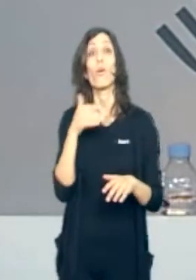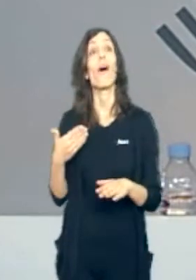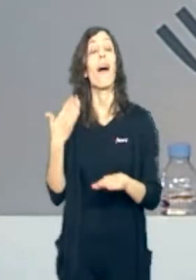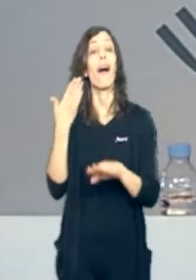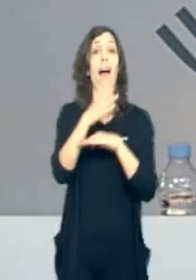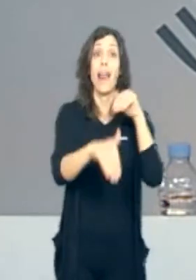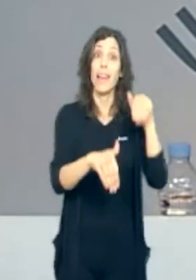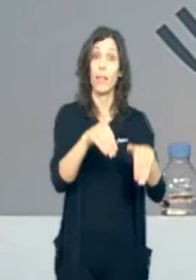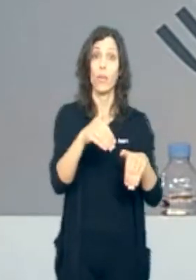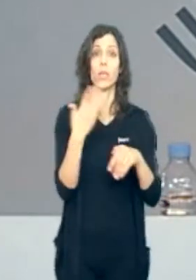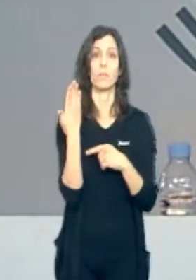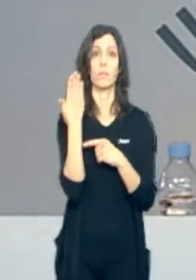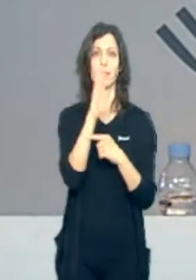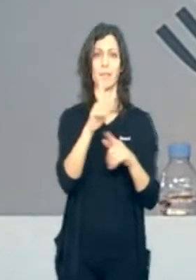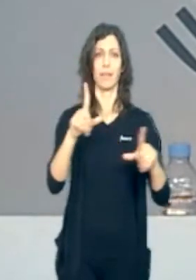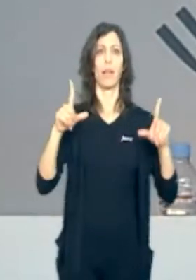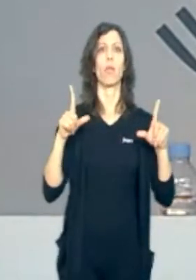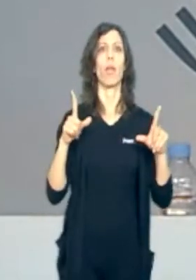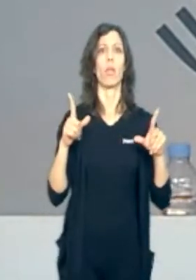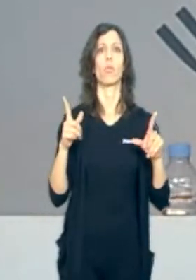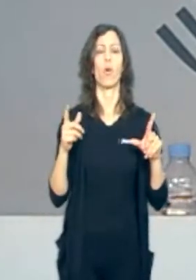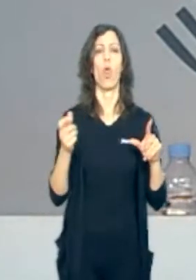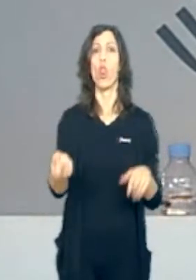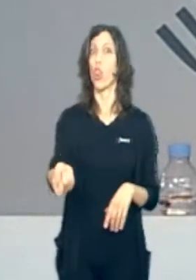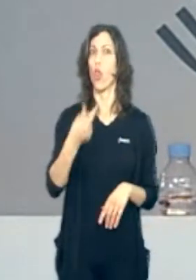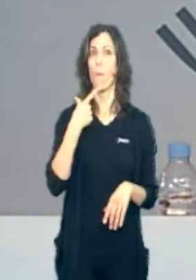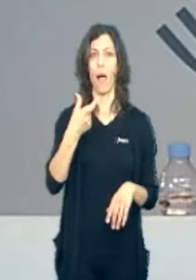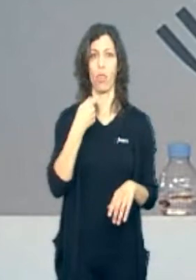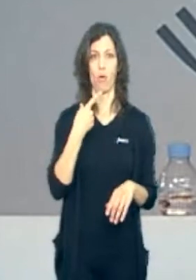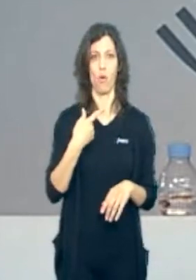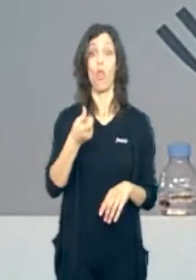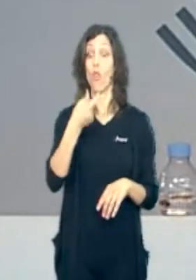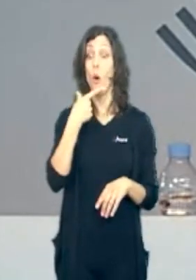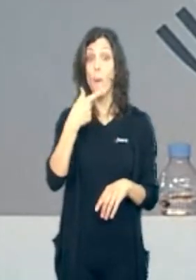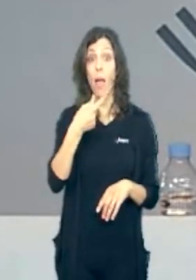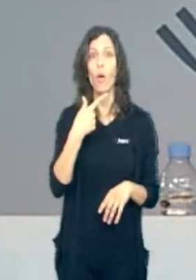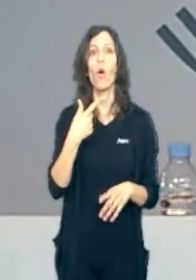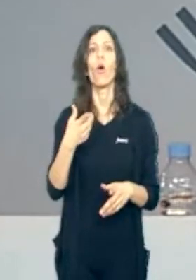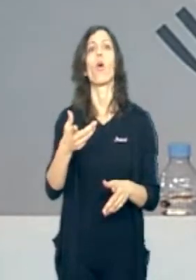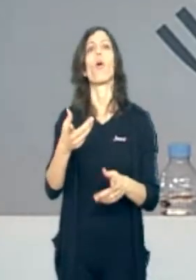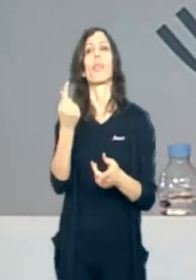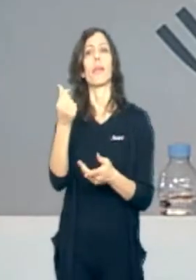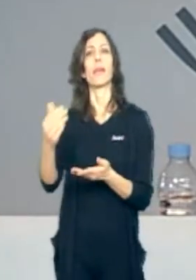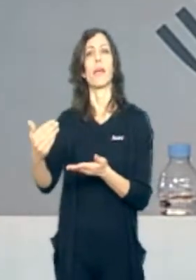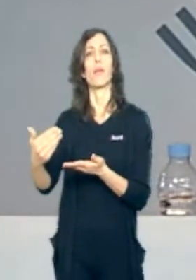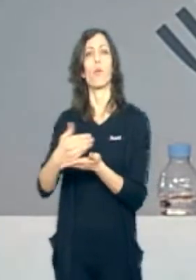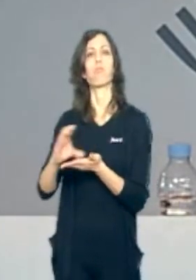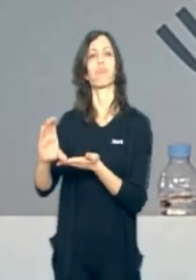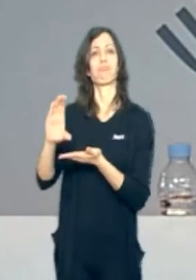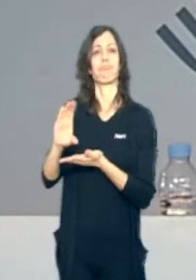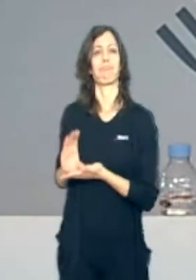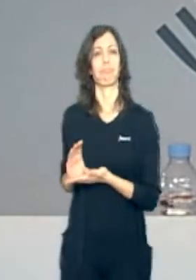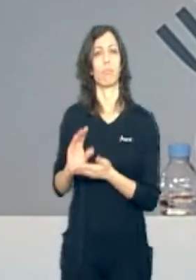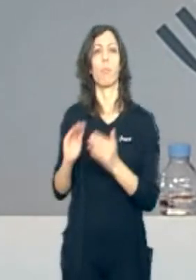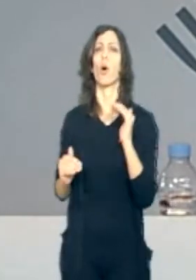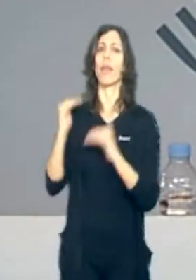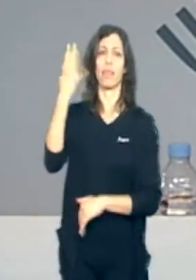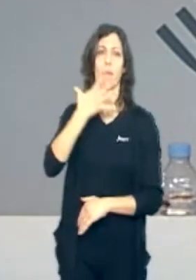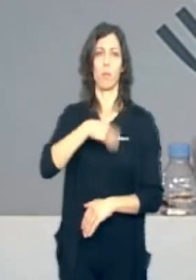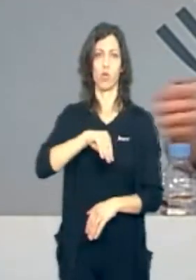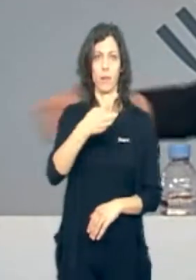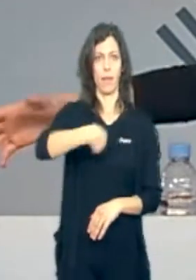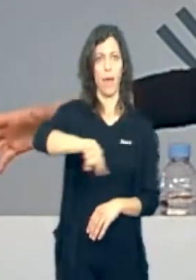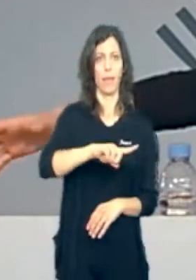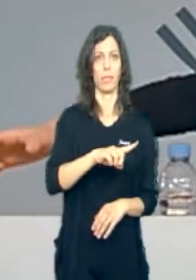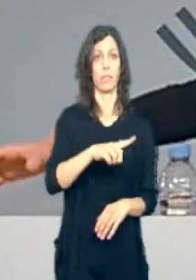acudit dopat amb diners per damunt de les nostres possibilitats. Que han pagat